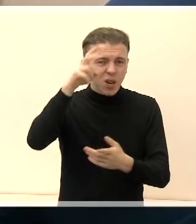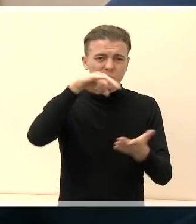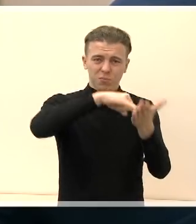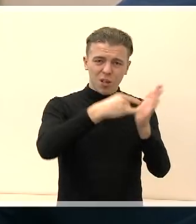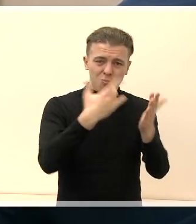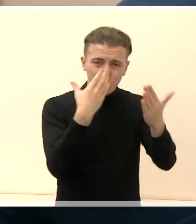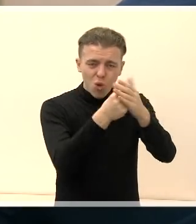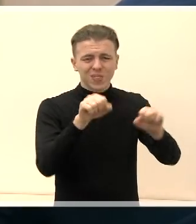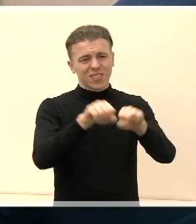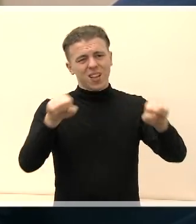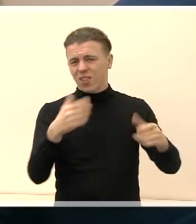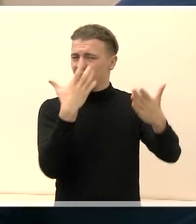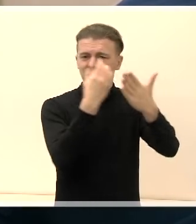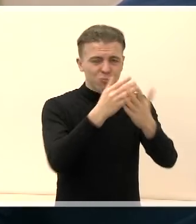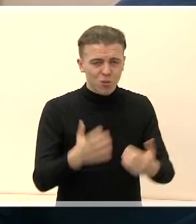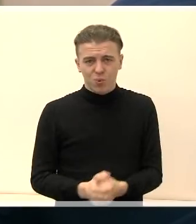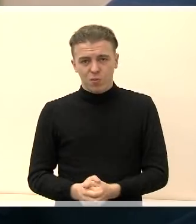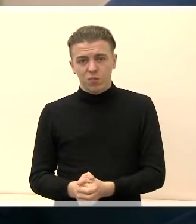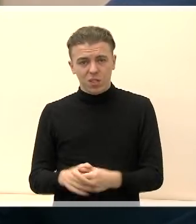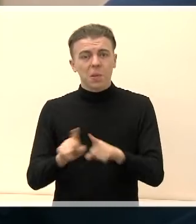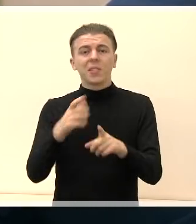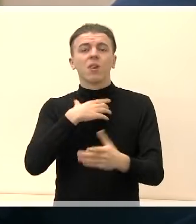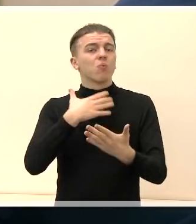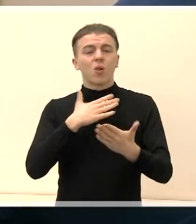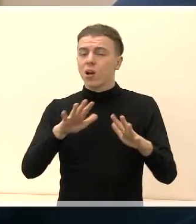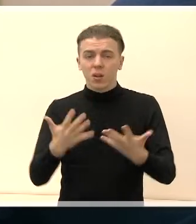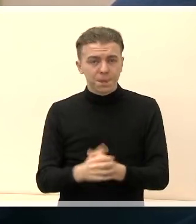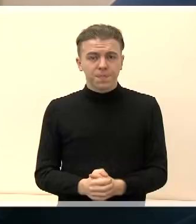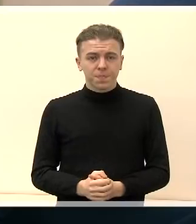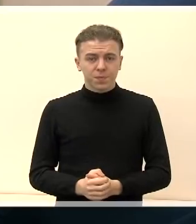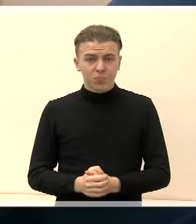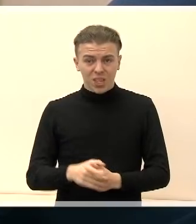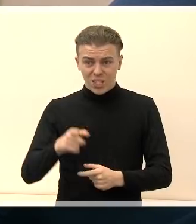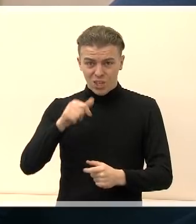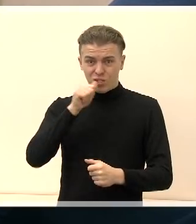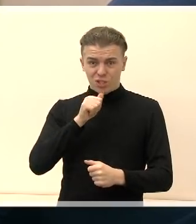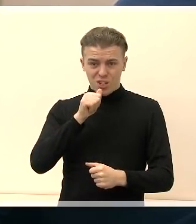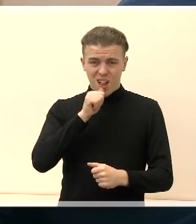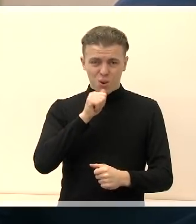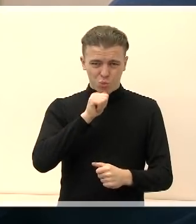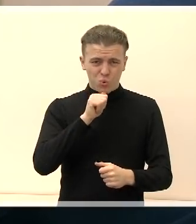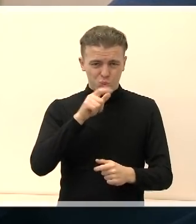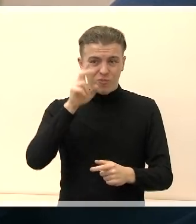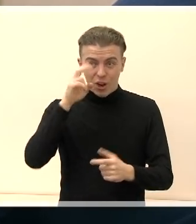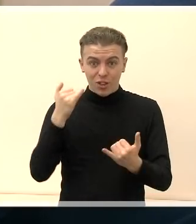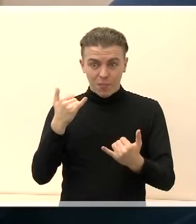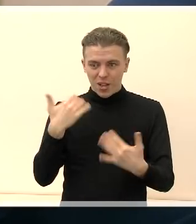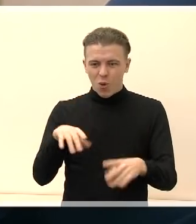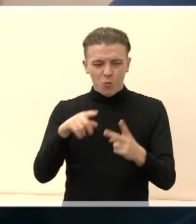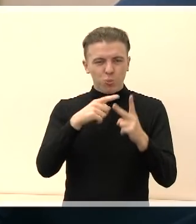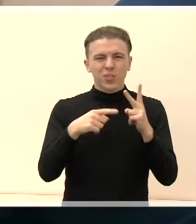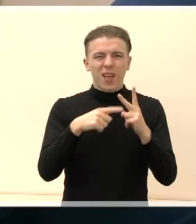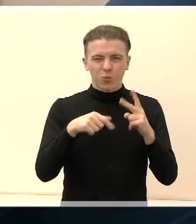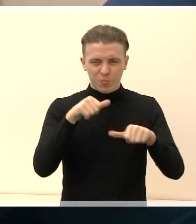strateginiai dalykai. Kitas labai svarbus dalykas, šitai valstiečių žaliųjų valdžiai liko pusantrų metų. Dvidešimtais metais